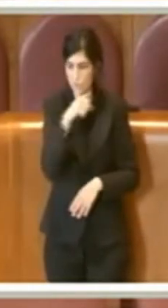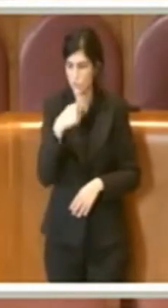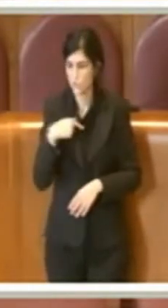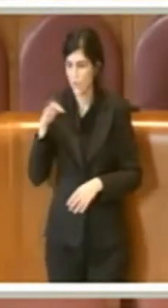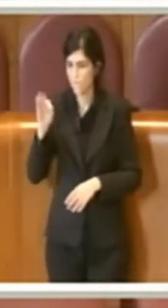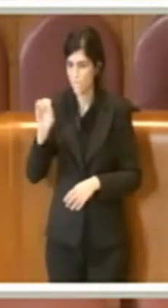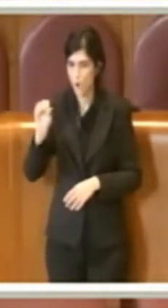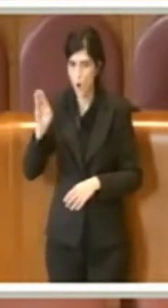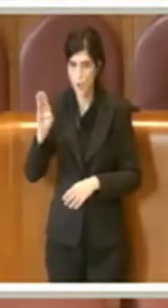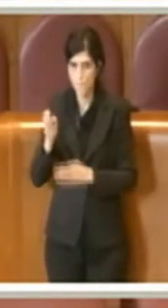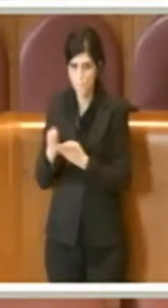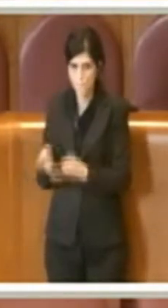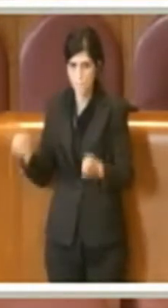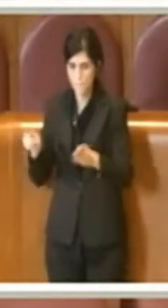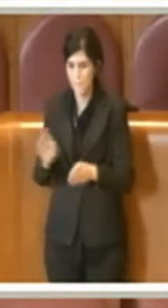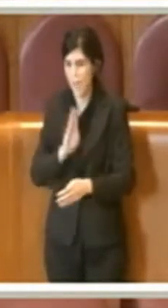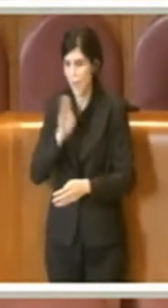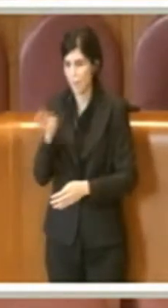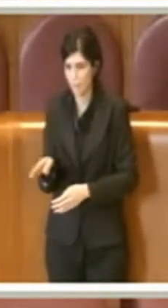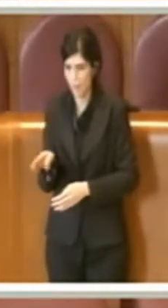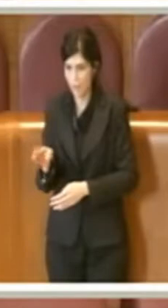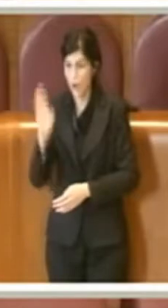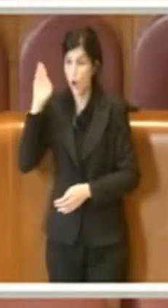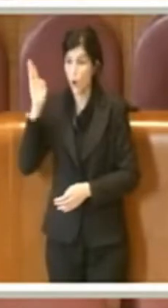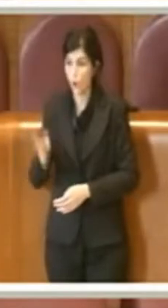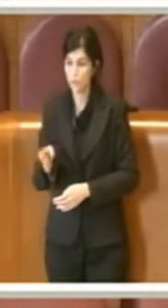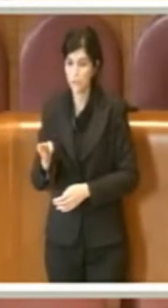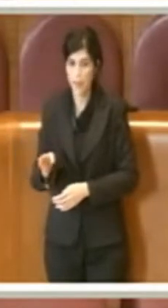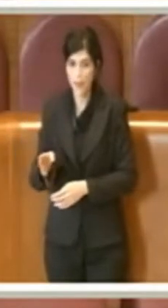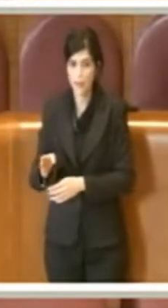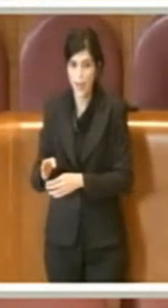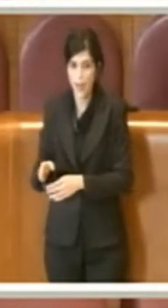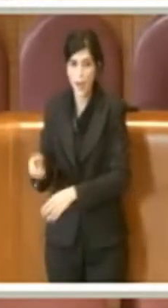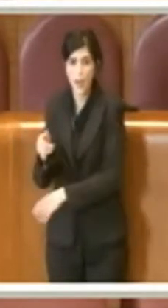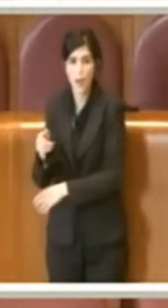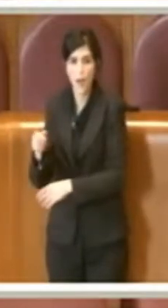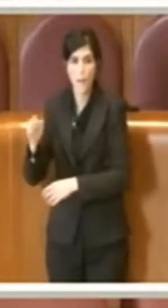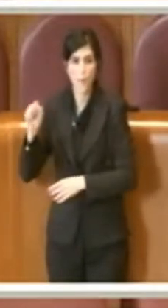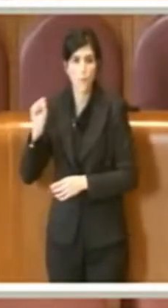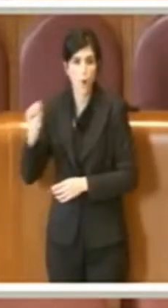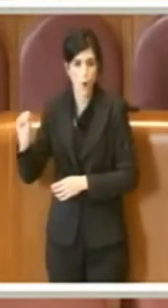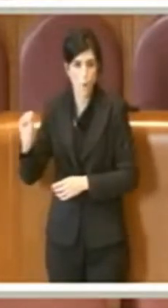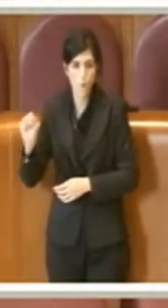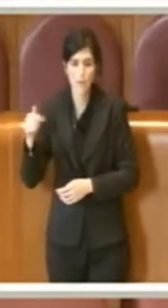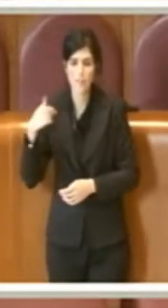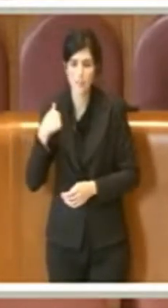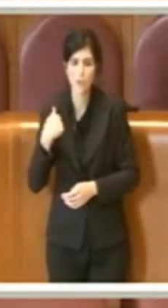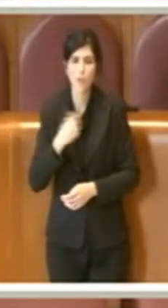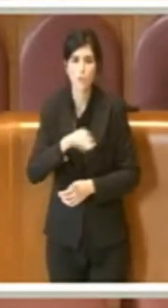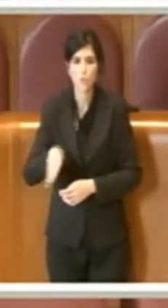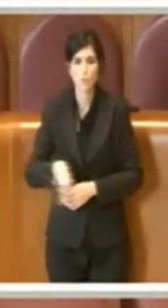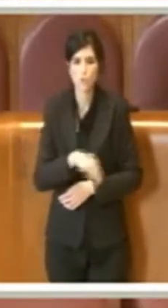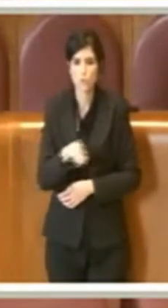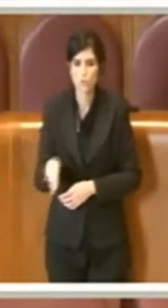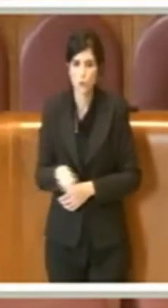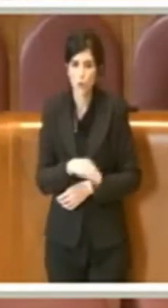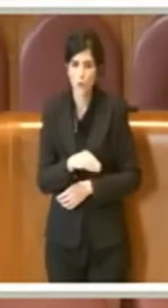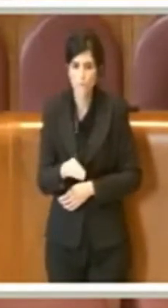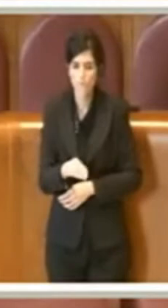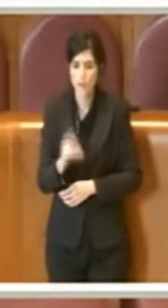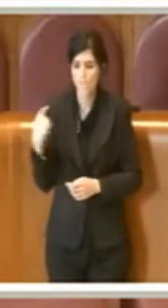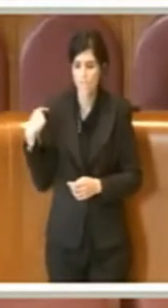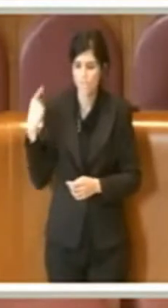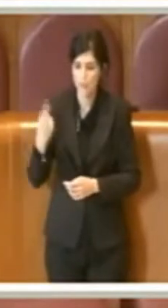su quelle fosse dove sono le vittime del fascismo italiano, che ha fatto e scritto le